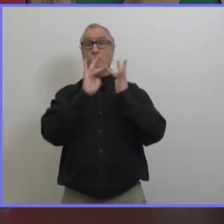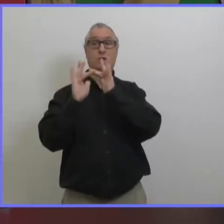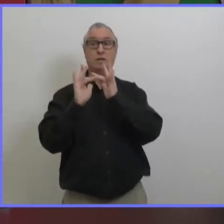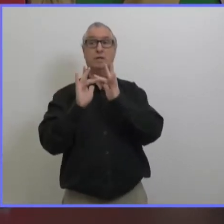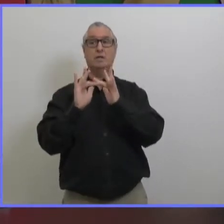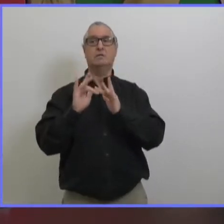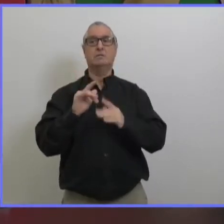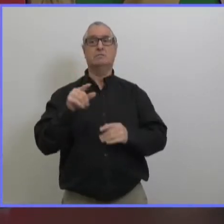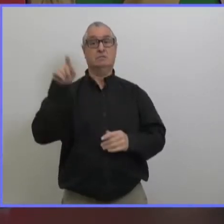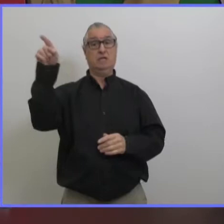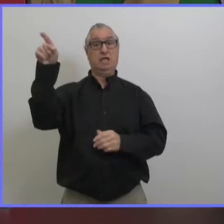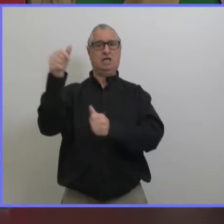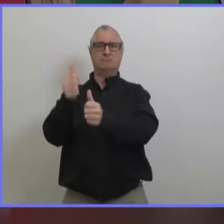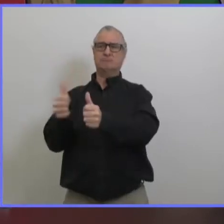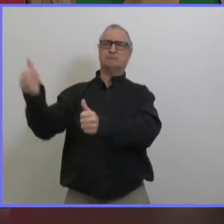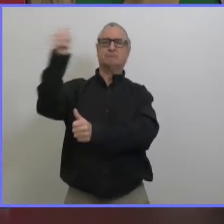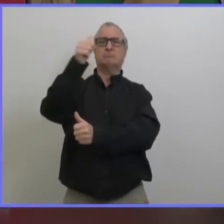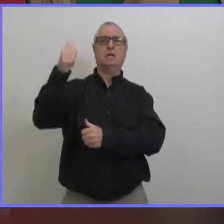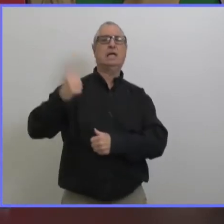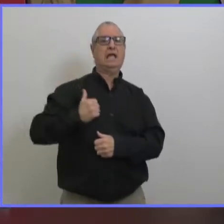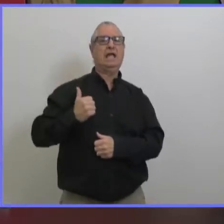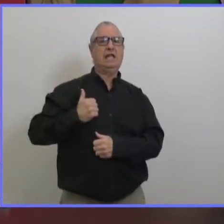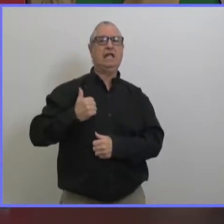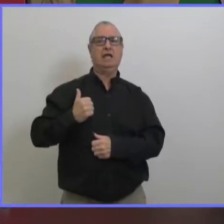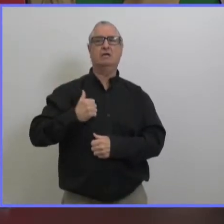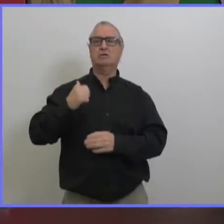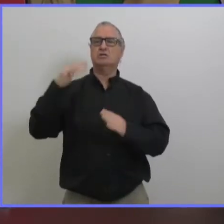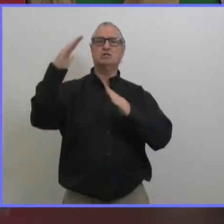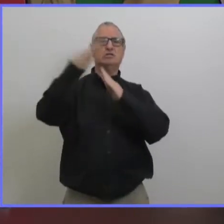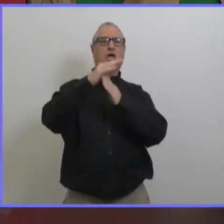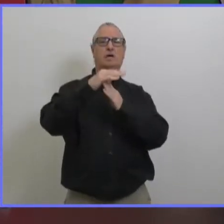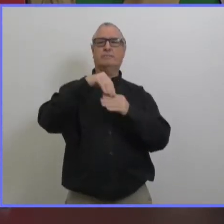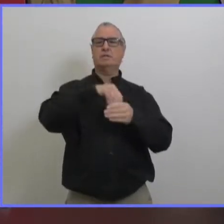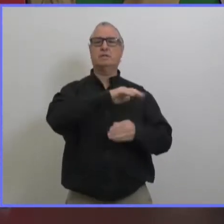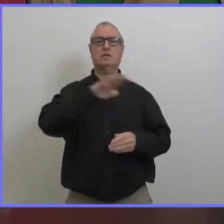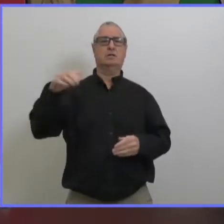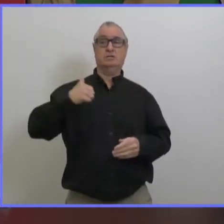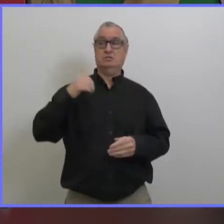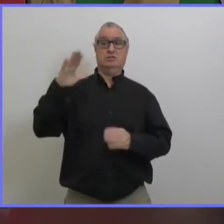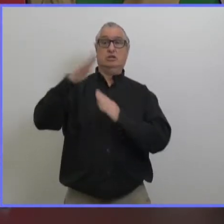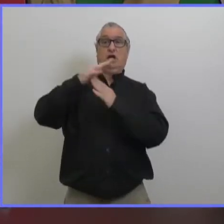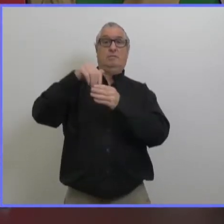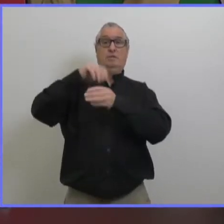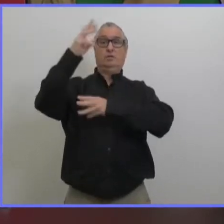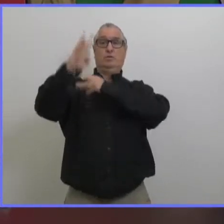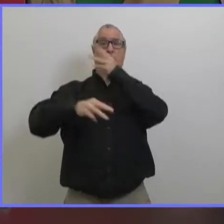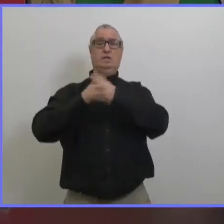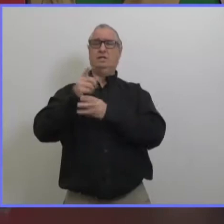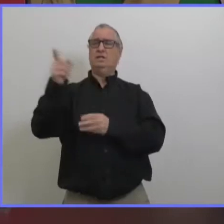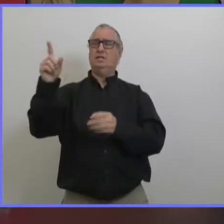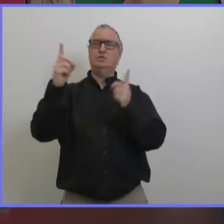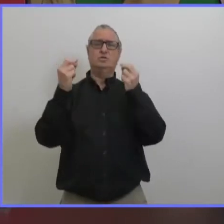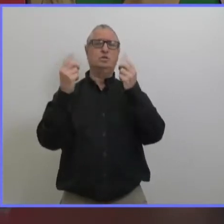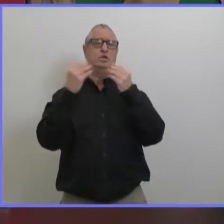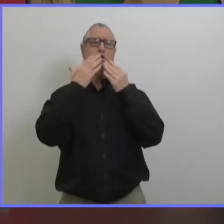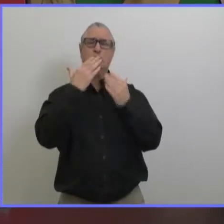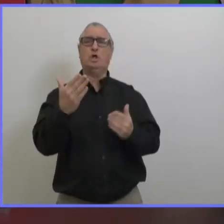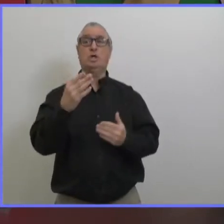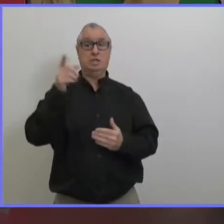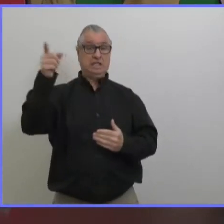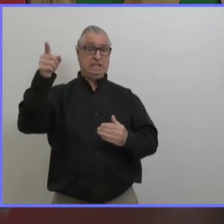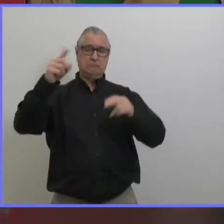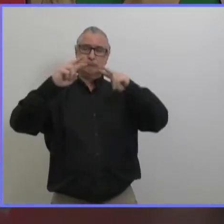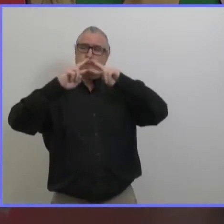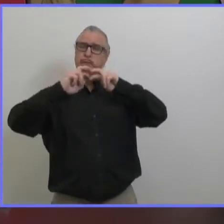fonctionne depuis très longtemps et il fait le même travail que l'on fait n'importe où dans le monde au niveau du travail de